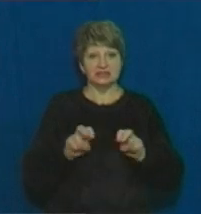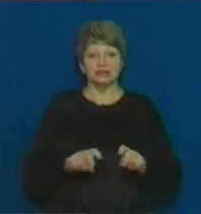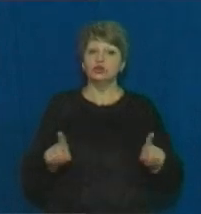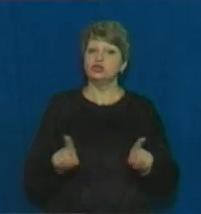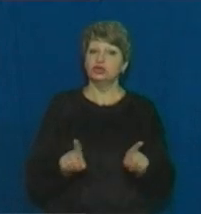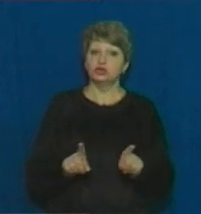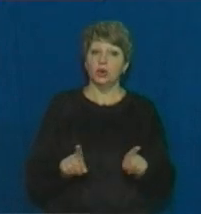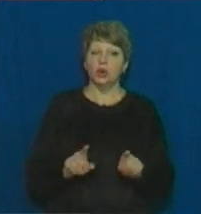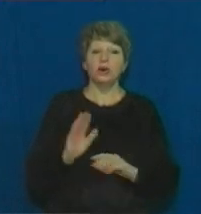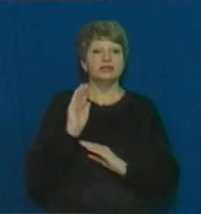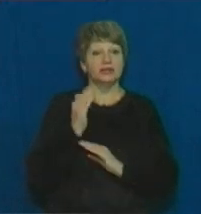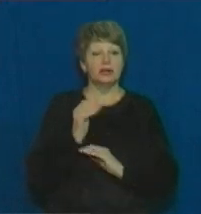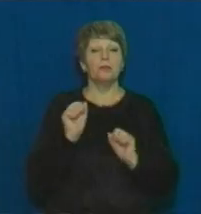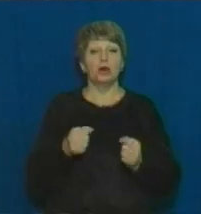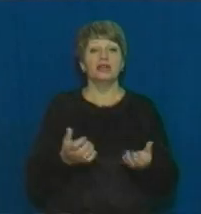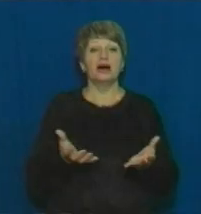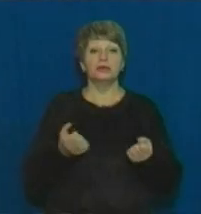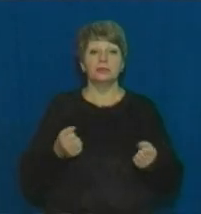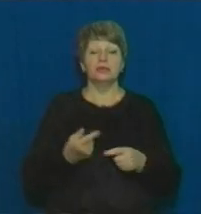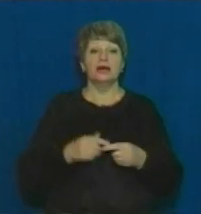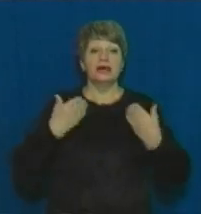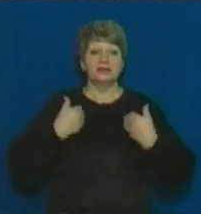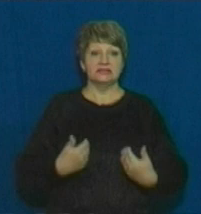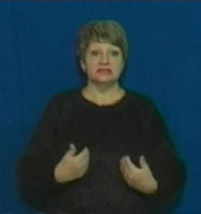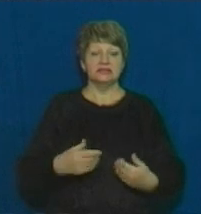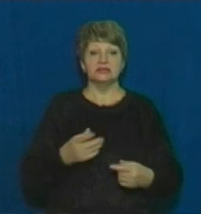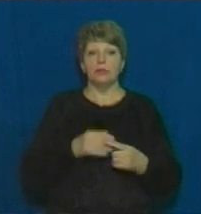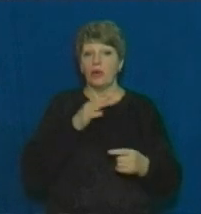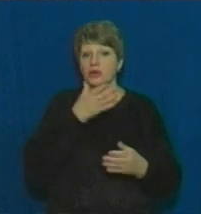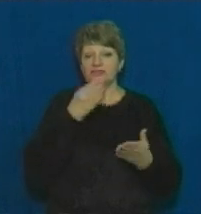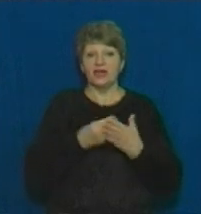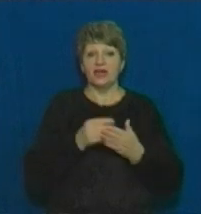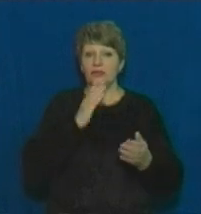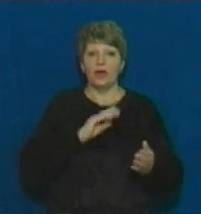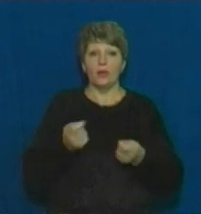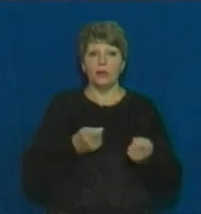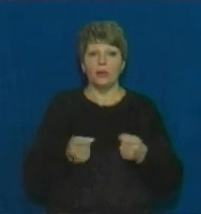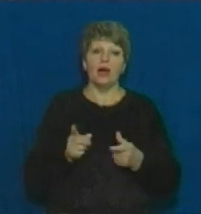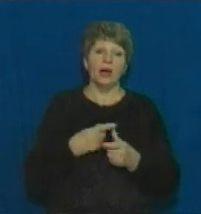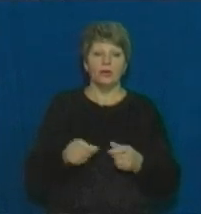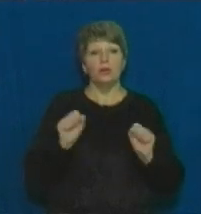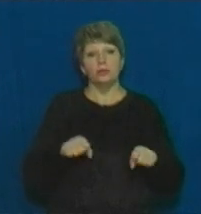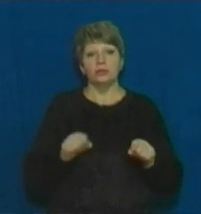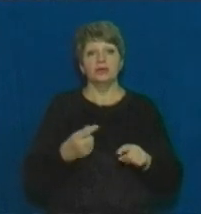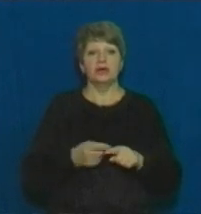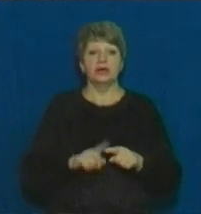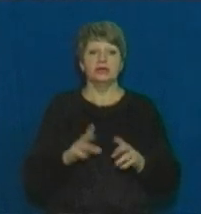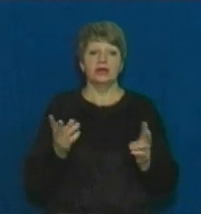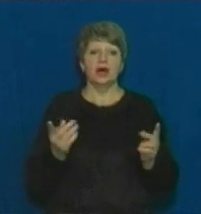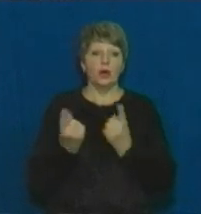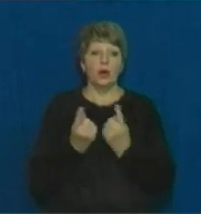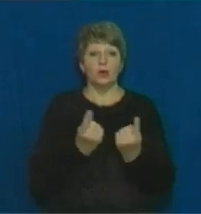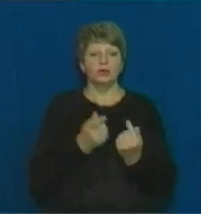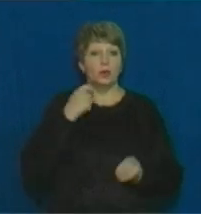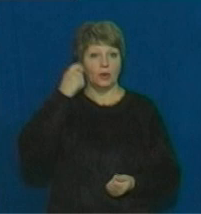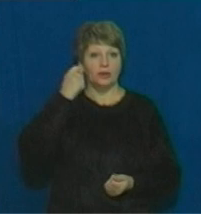дитина могла отримати тілесні ушкодження з власної неубережності, а також версія, що можливо все-таки тілесні ушкодження з причинені однолітками.